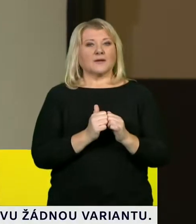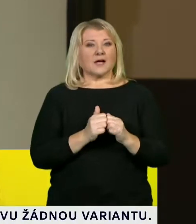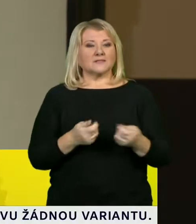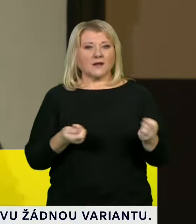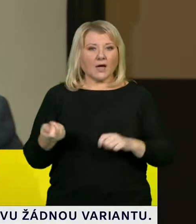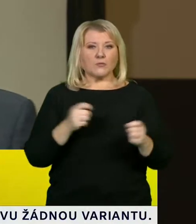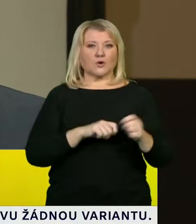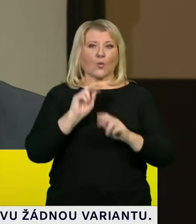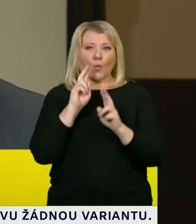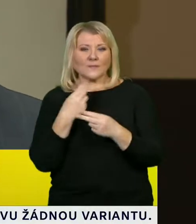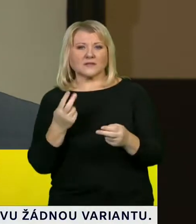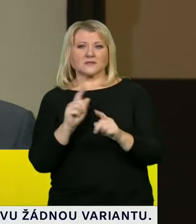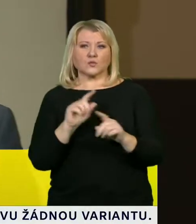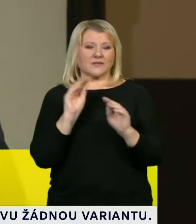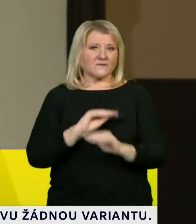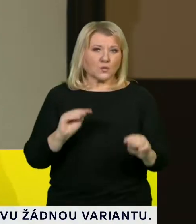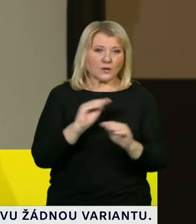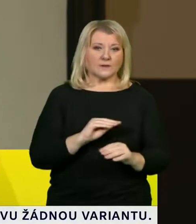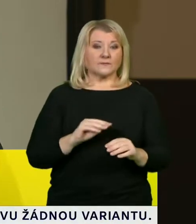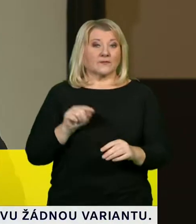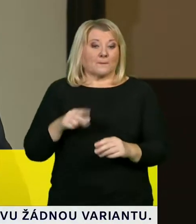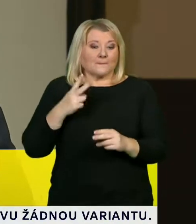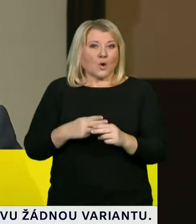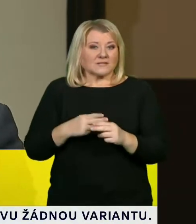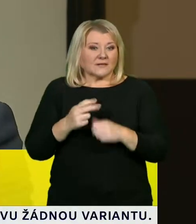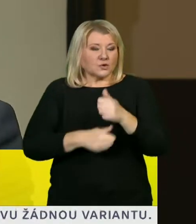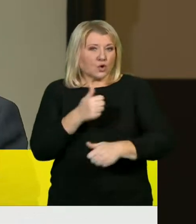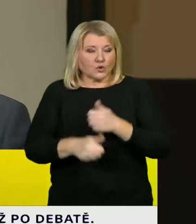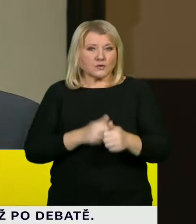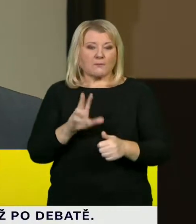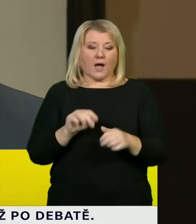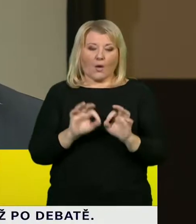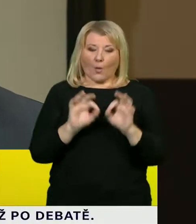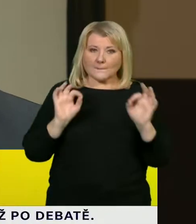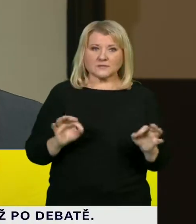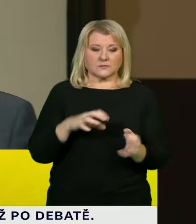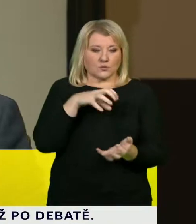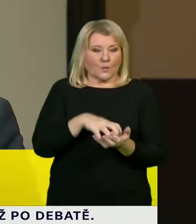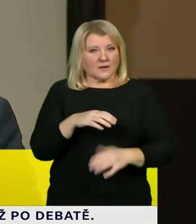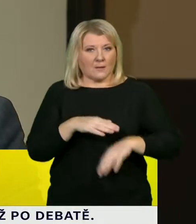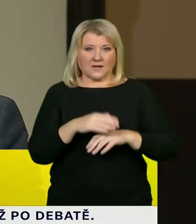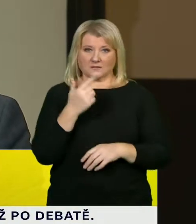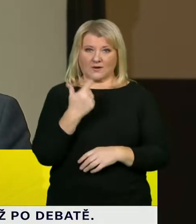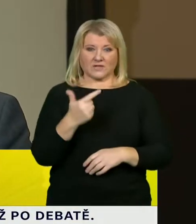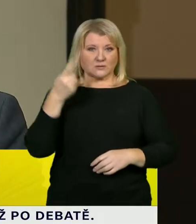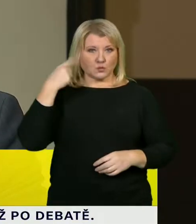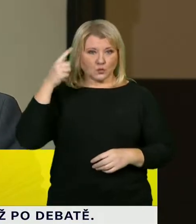výuce a tyto poslední ročníky zase mají omezení, že to může být maximálně po skupinkách 20 studentů.